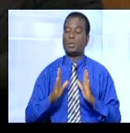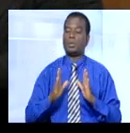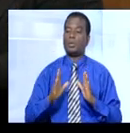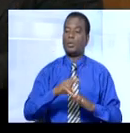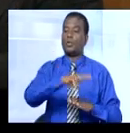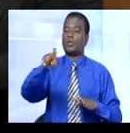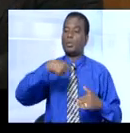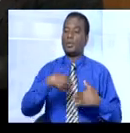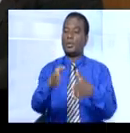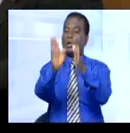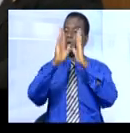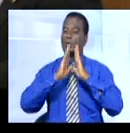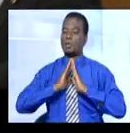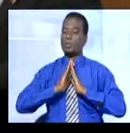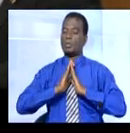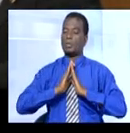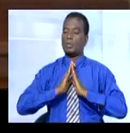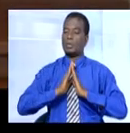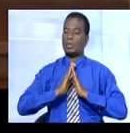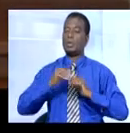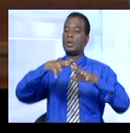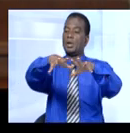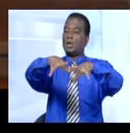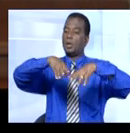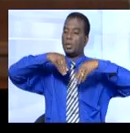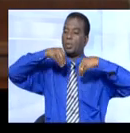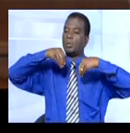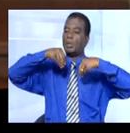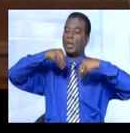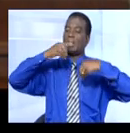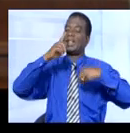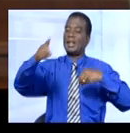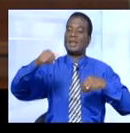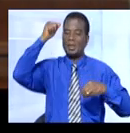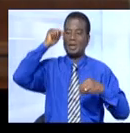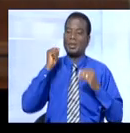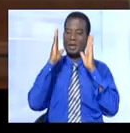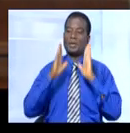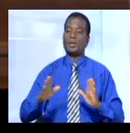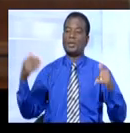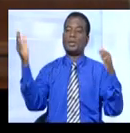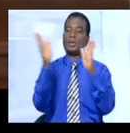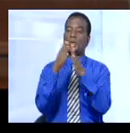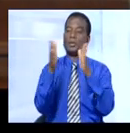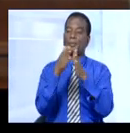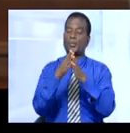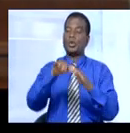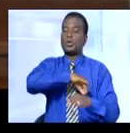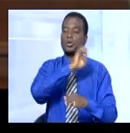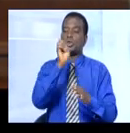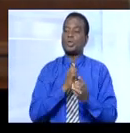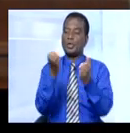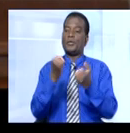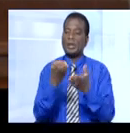vous m'avez demandé d'accepter d'être l'ambassadeur du Forum. Je veux